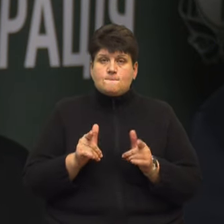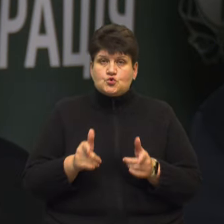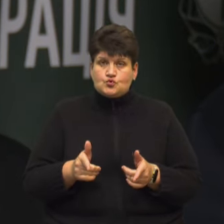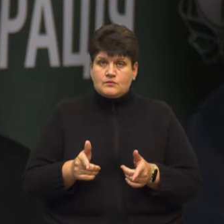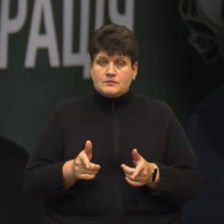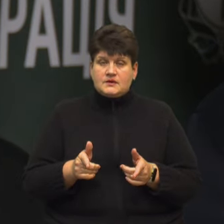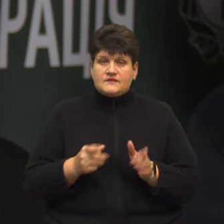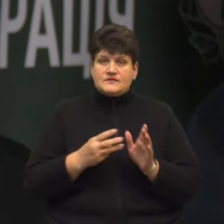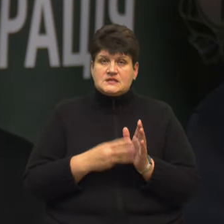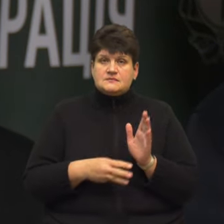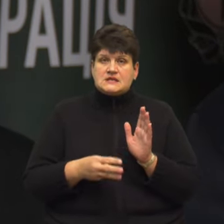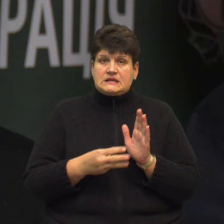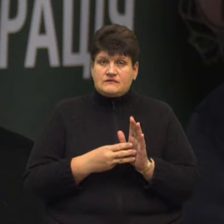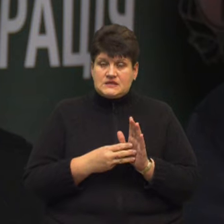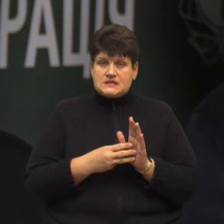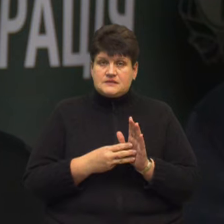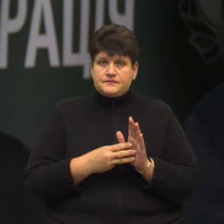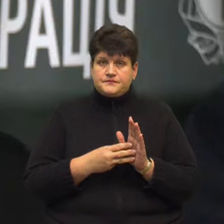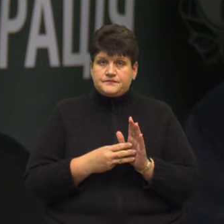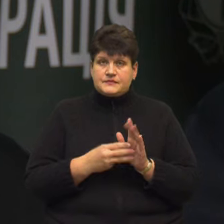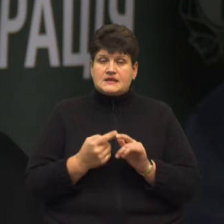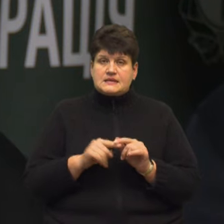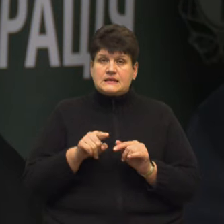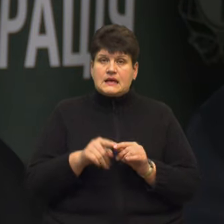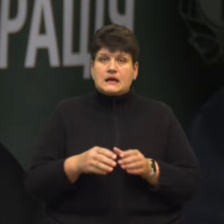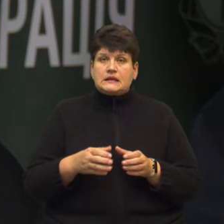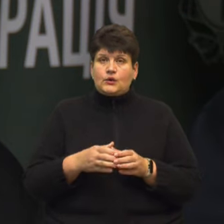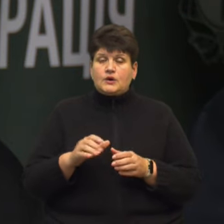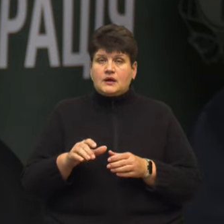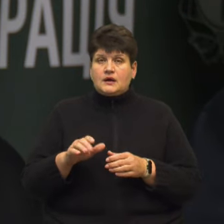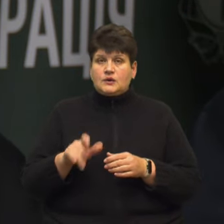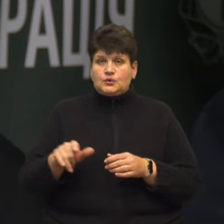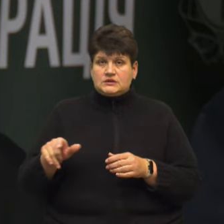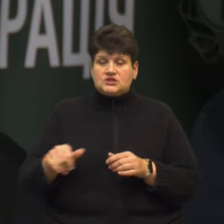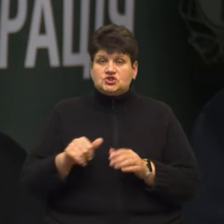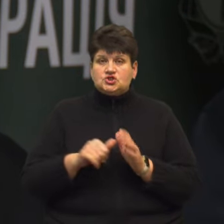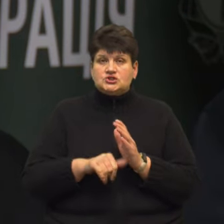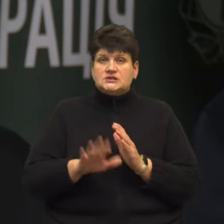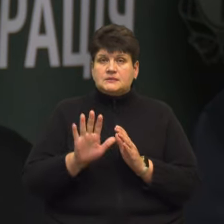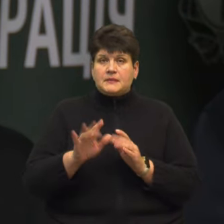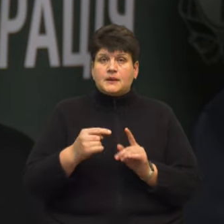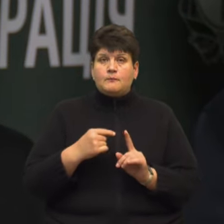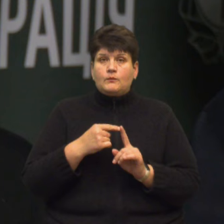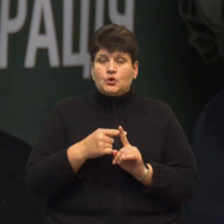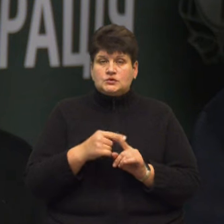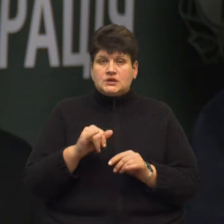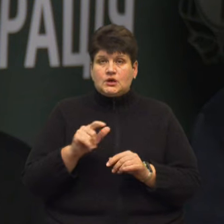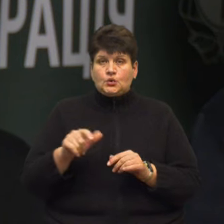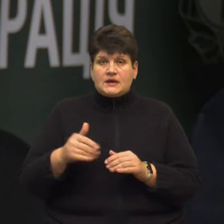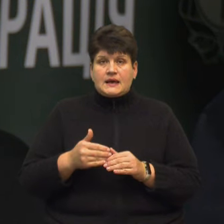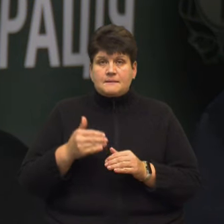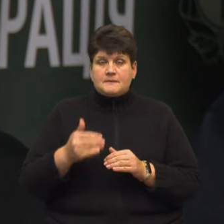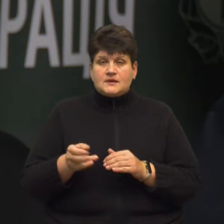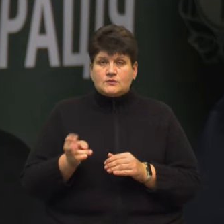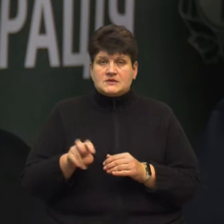88 – це та категорія людей, це 65+. І люди, які пізно звернулися